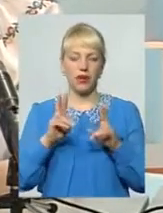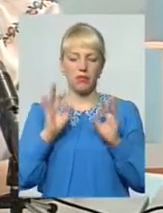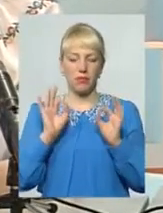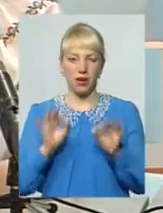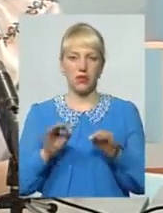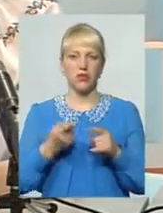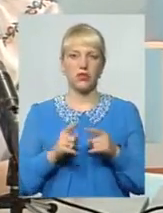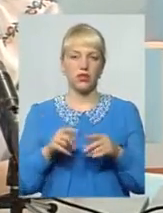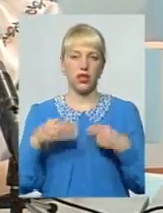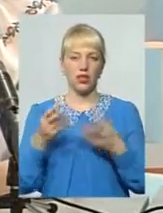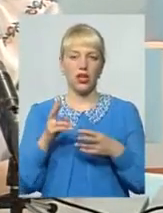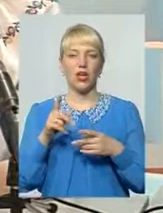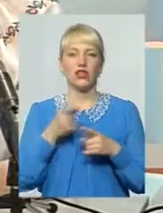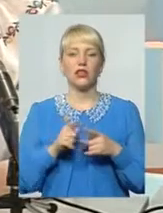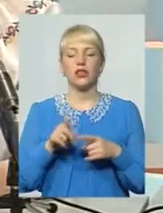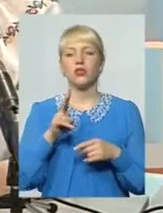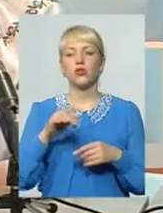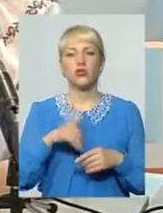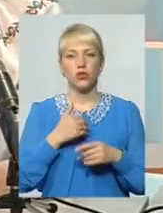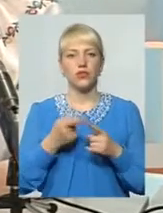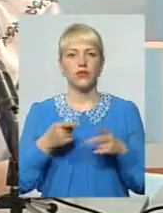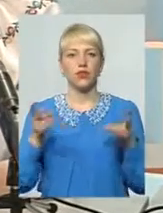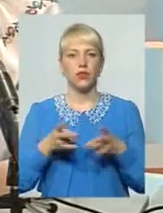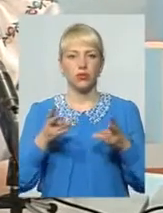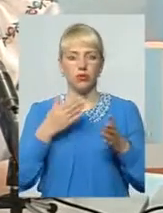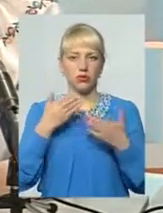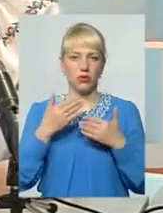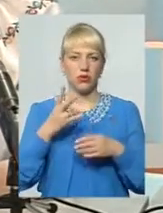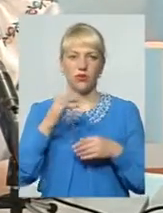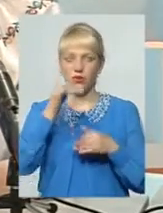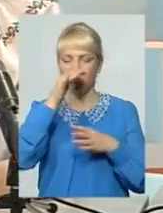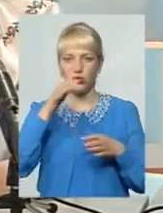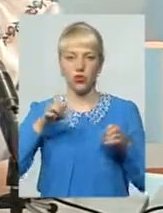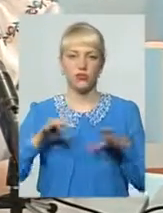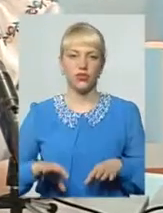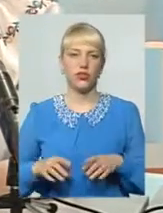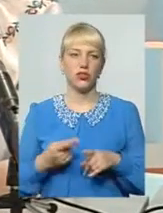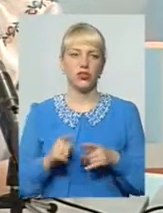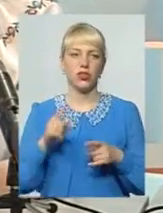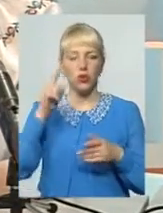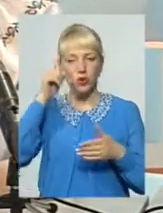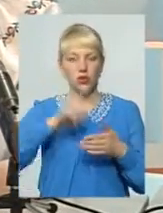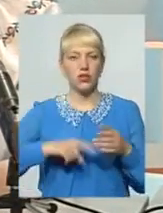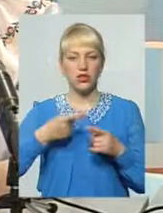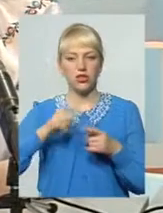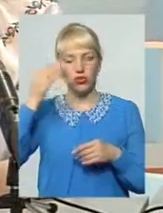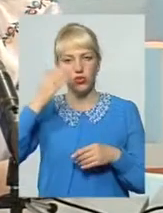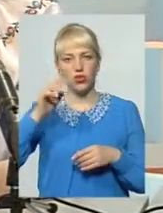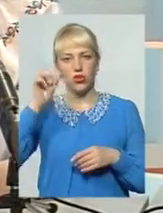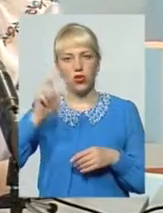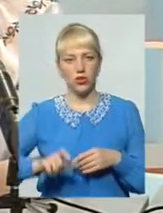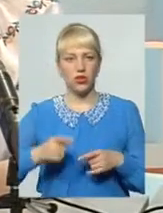хоче, дійсно, от він потребує спілкування Але не може вирішитися, довіритися цій чужій людині